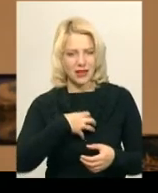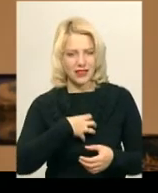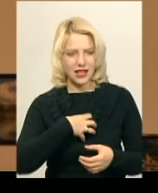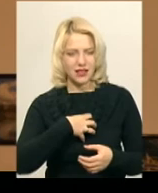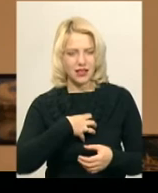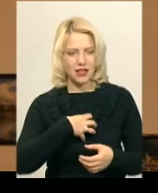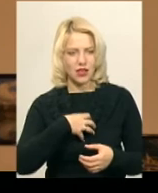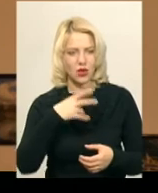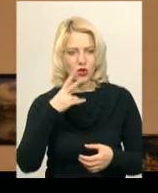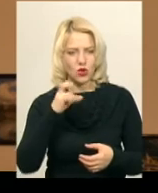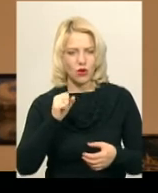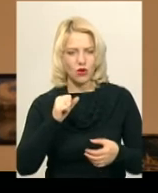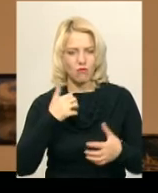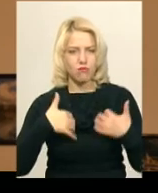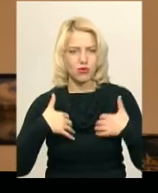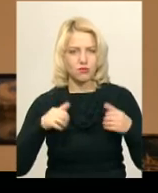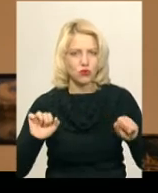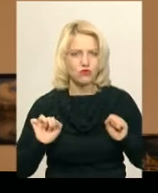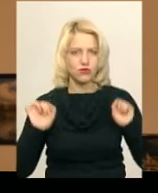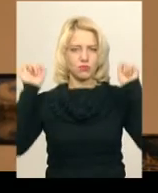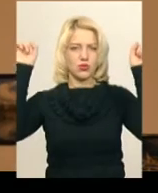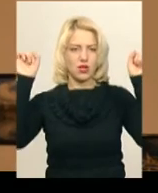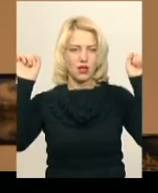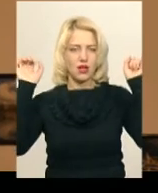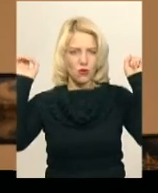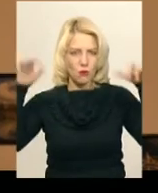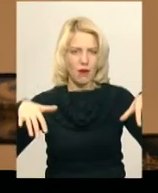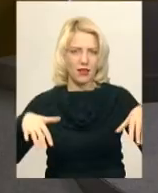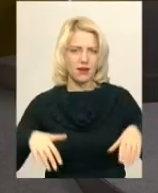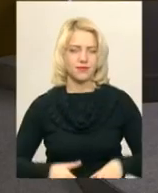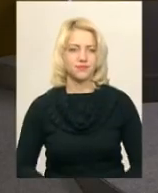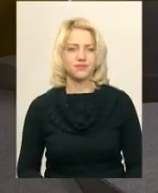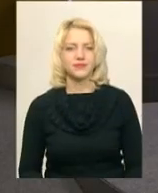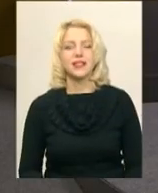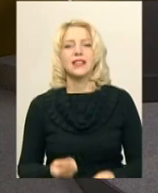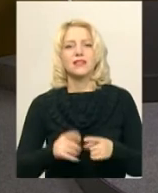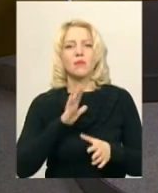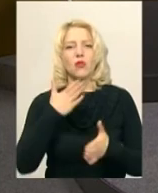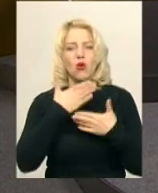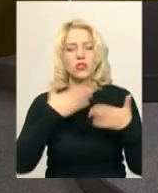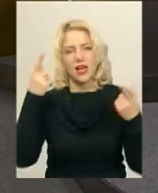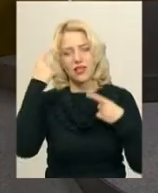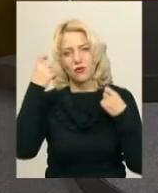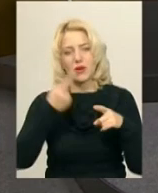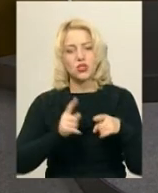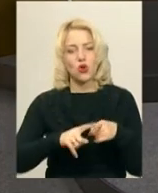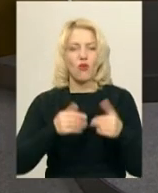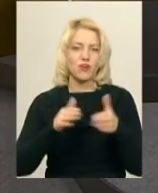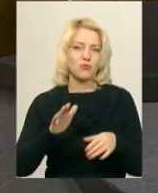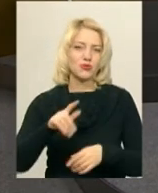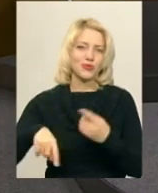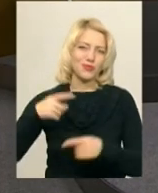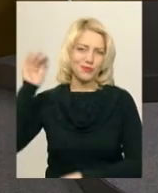груді штовхнути і пала вперед. Це була остання інформація цього випуску.